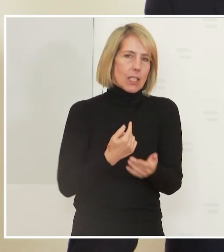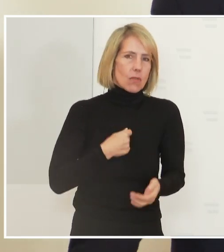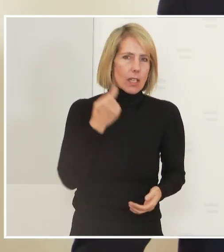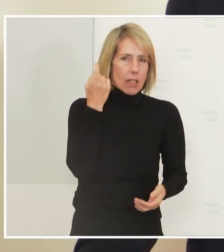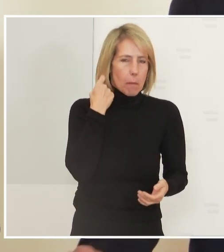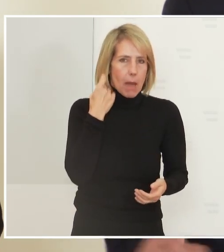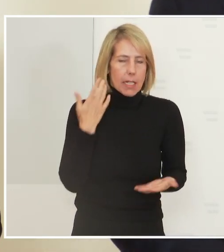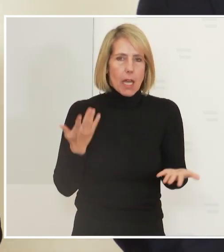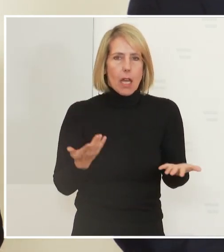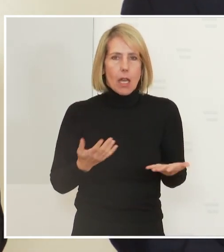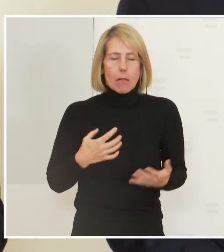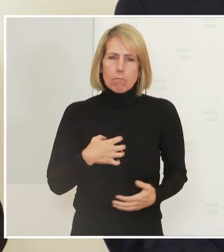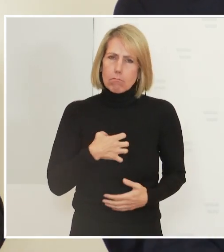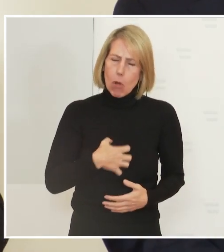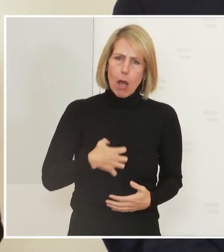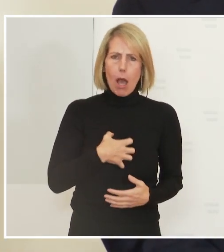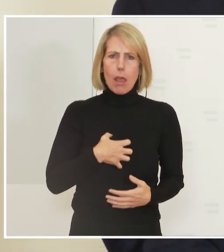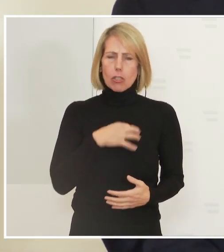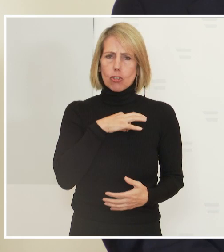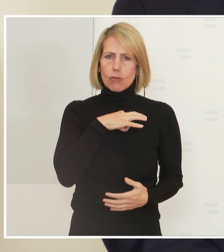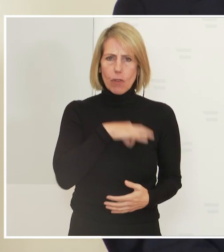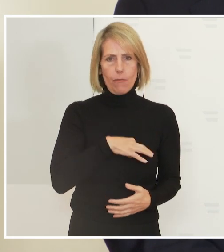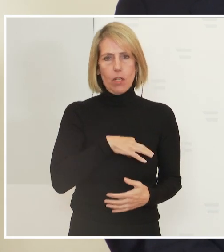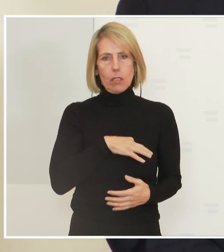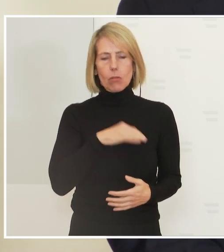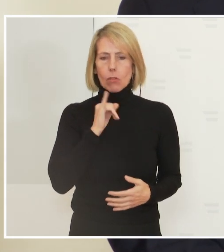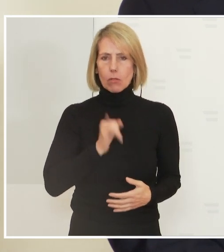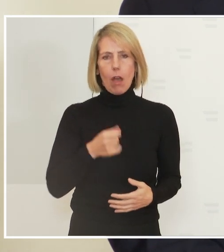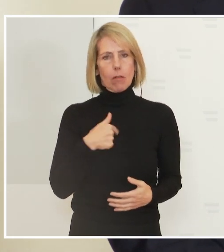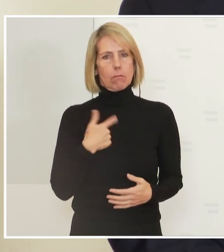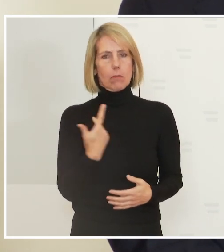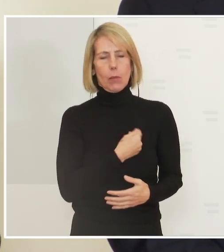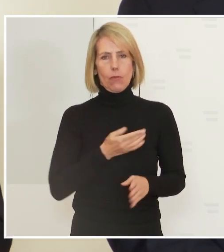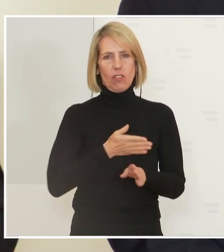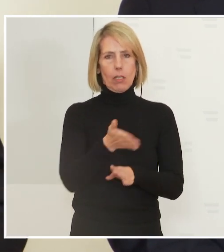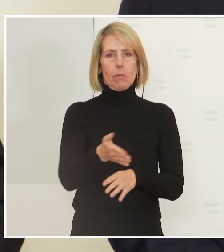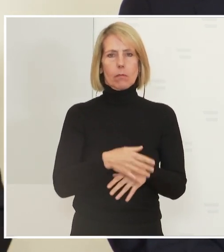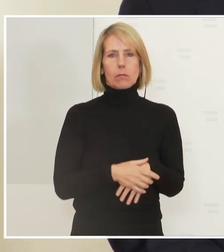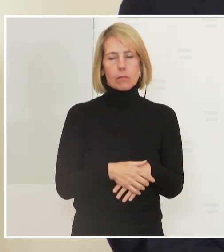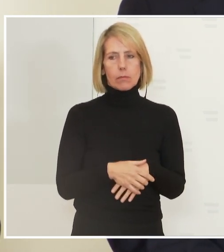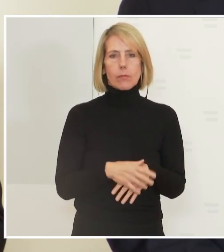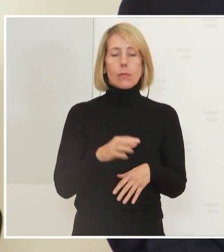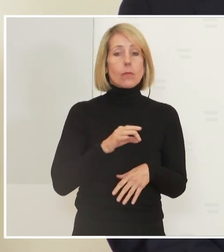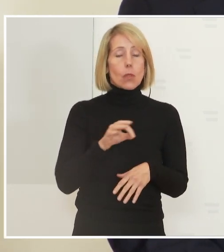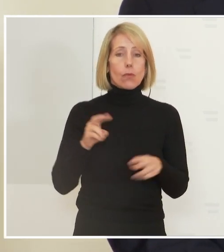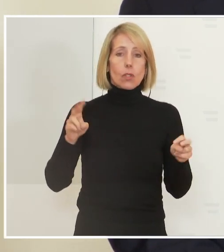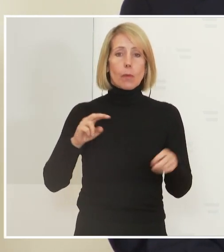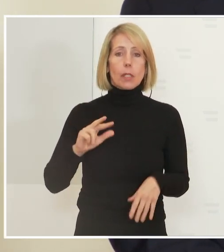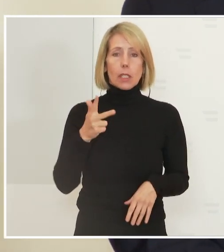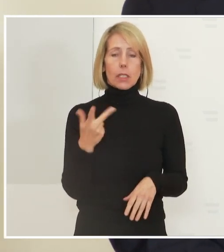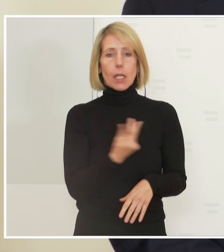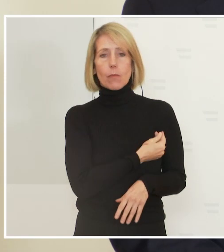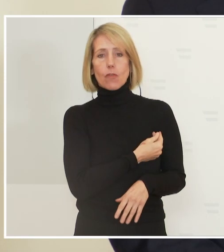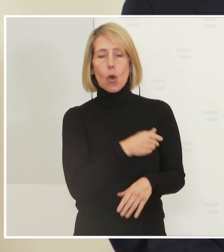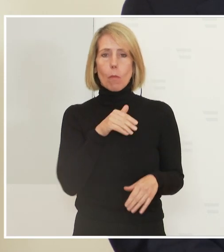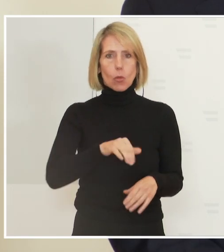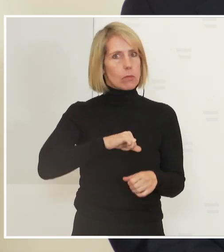eigentlich eine moralische Verpflichtung ist, dass man sich impfen lässt. Zum dritten Stich, ich meine, hier müssen wir